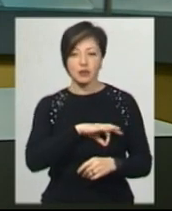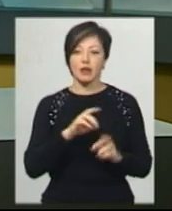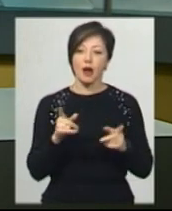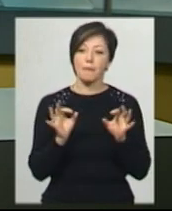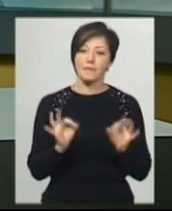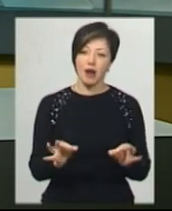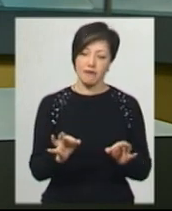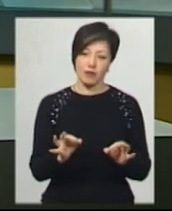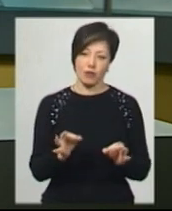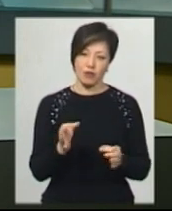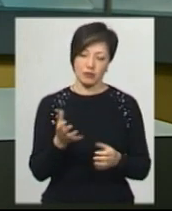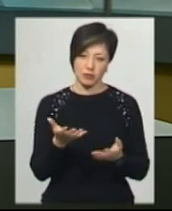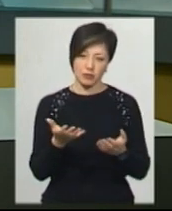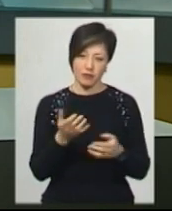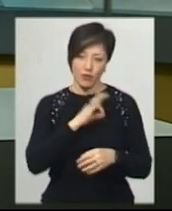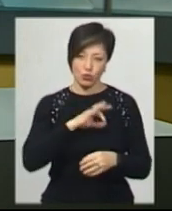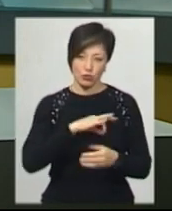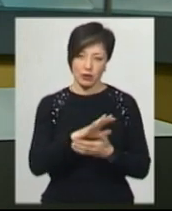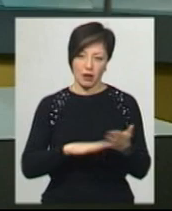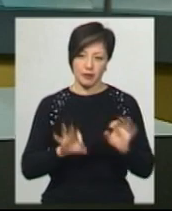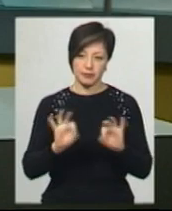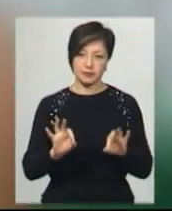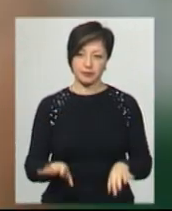як правильно ними користуватися. Подробиці далі.